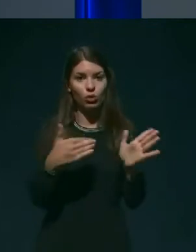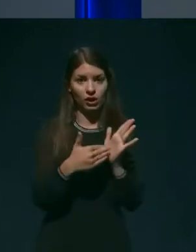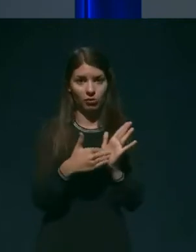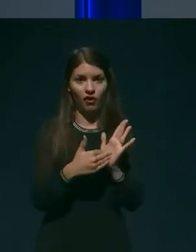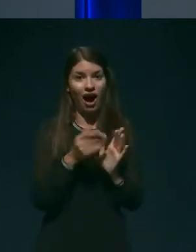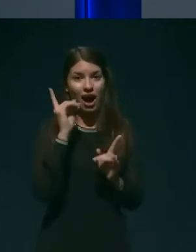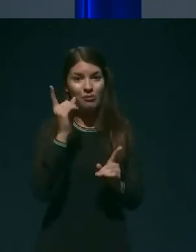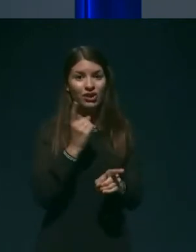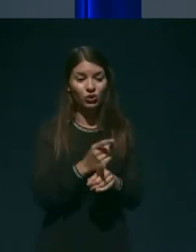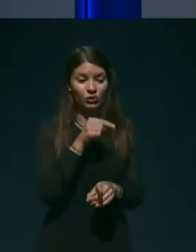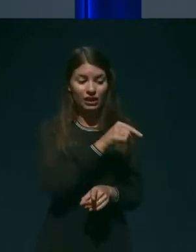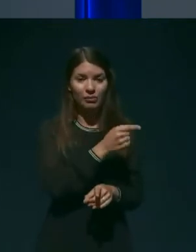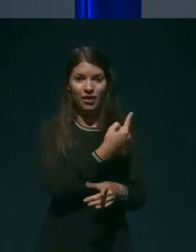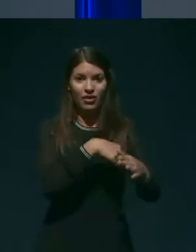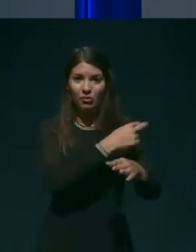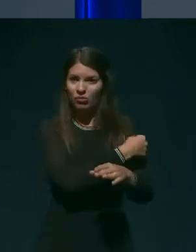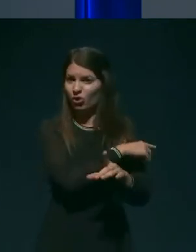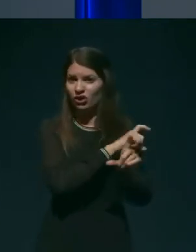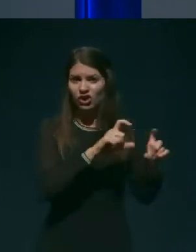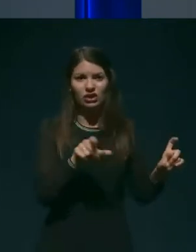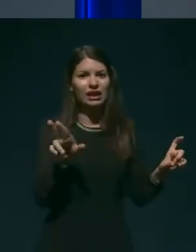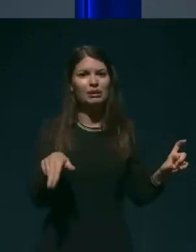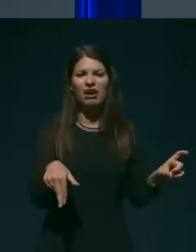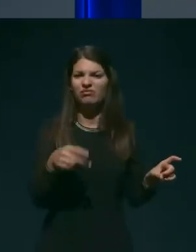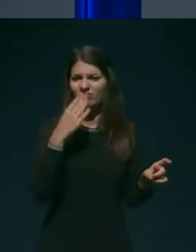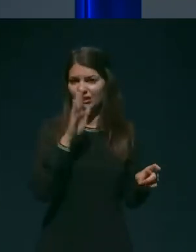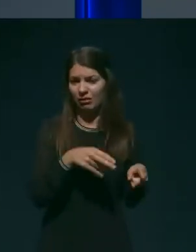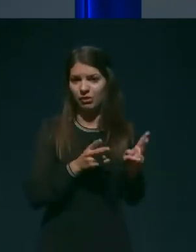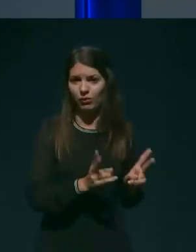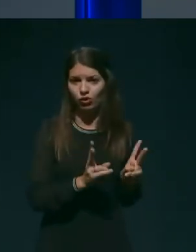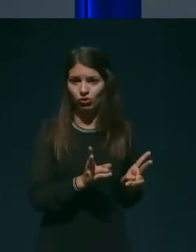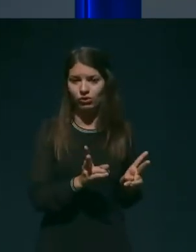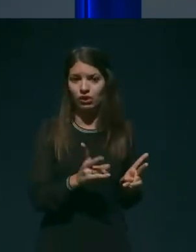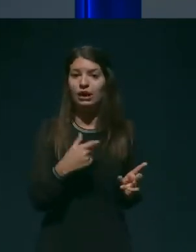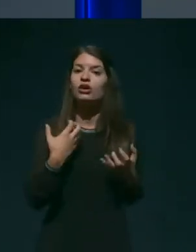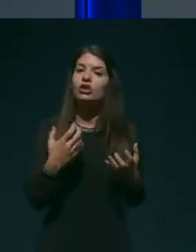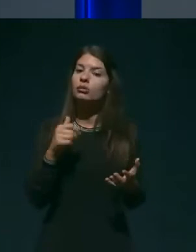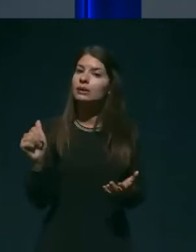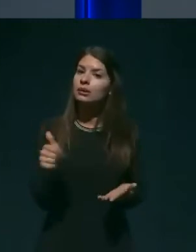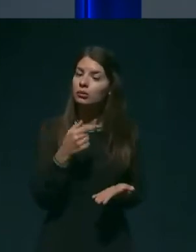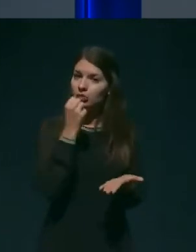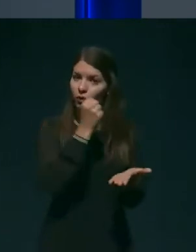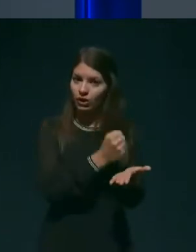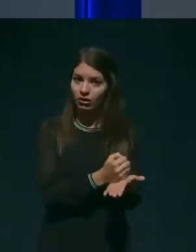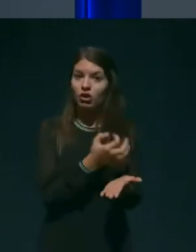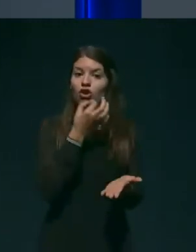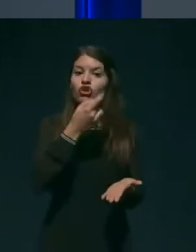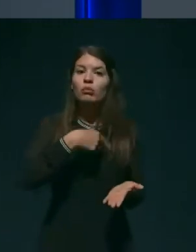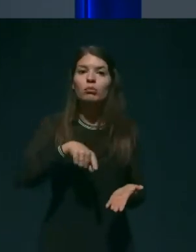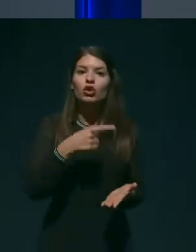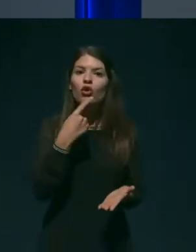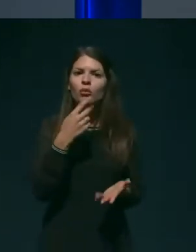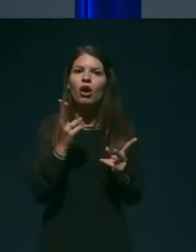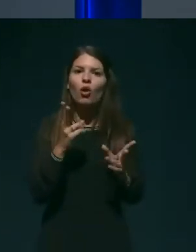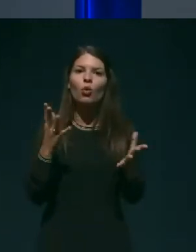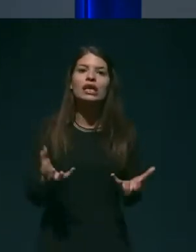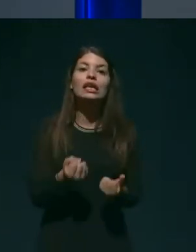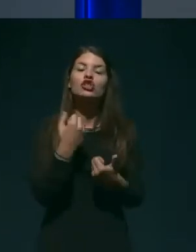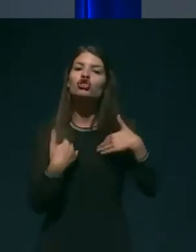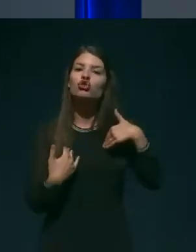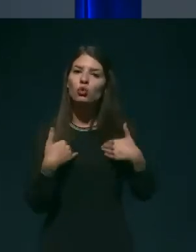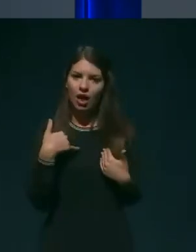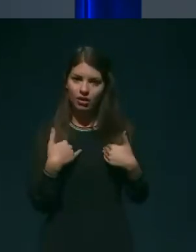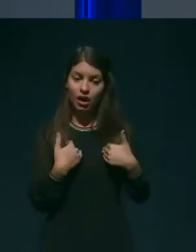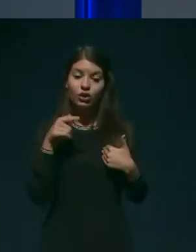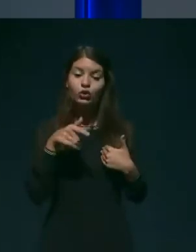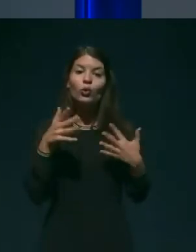za njih ni bil posebno dober. Torej, tukaj bi še enkrat podaril, da če želimo goviti v rešovanju življen, življenje rešujemo na ta